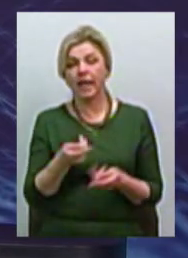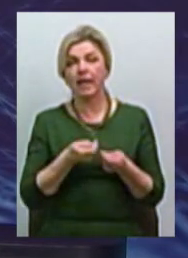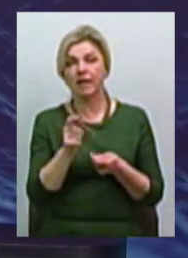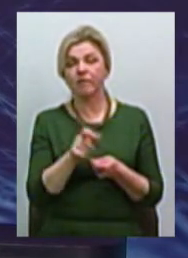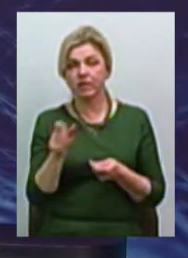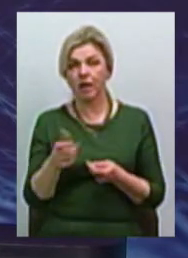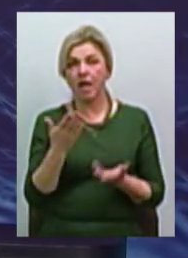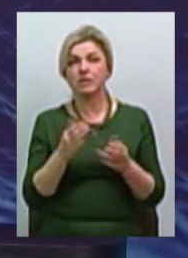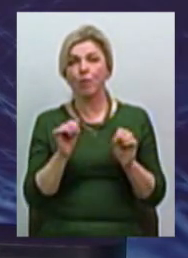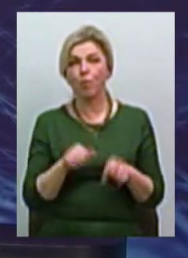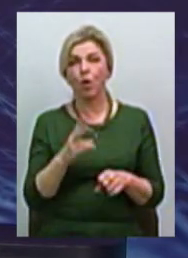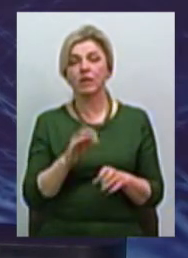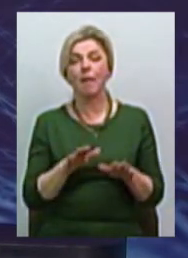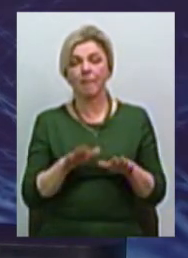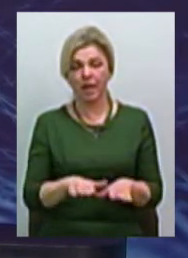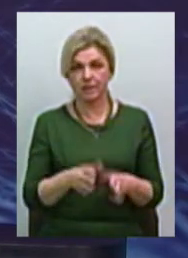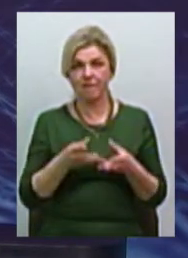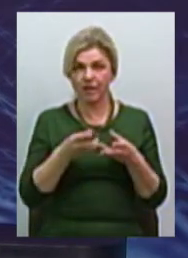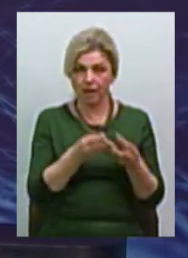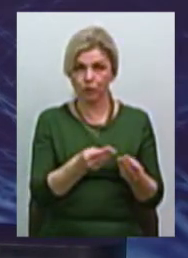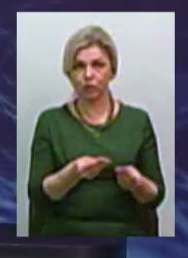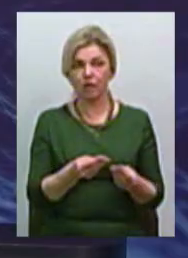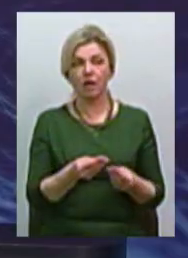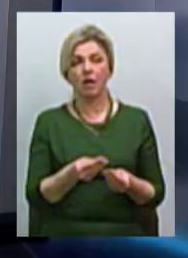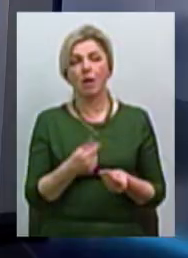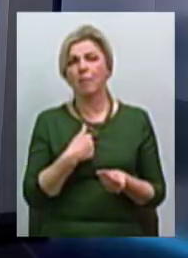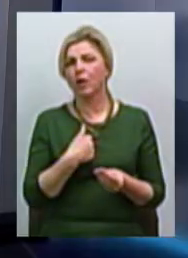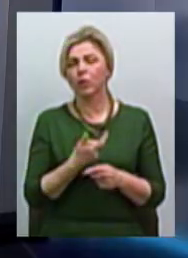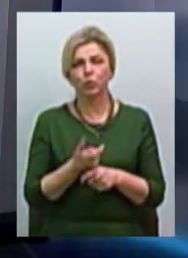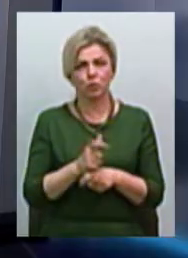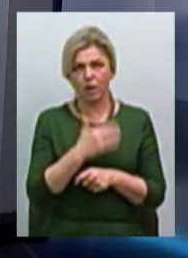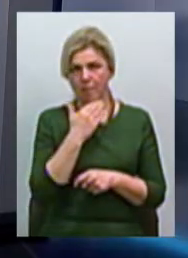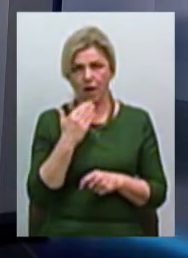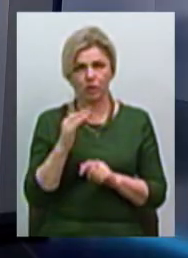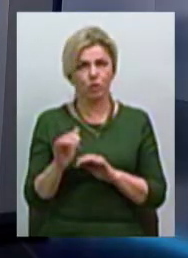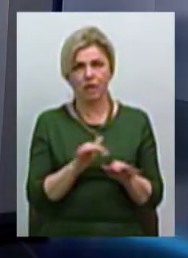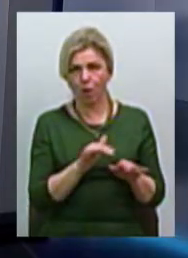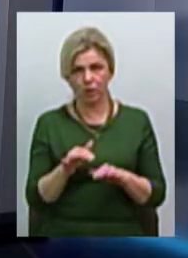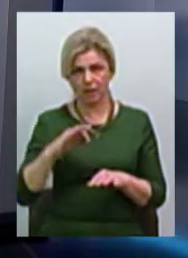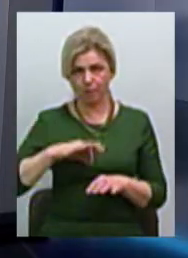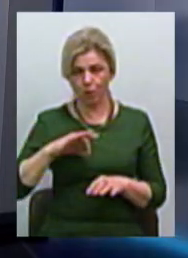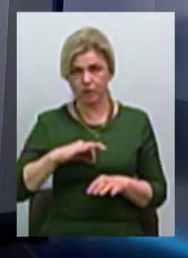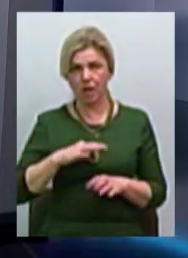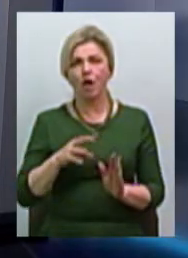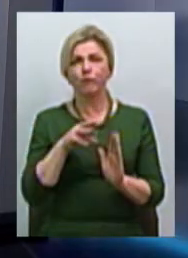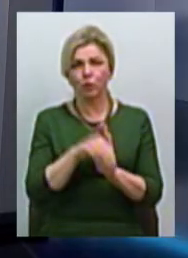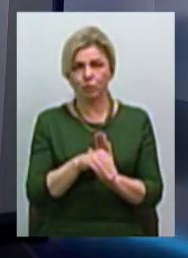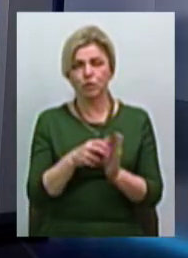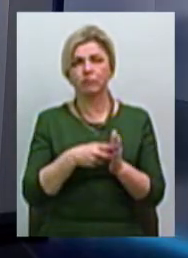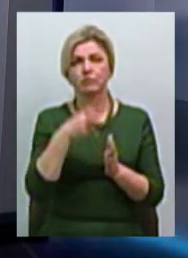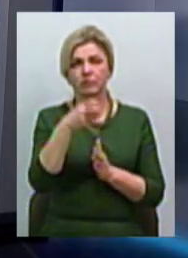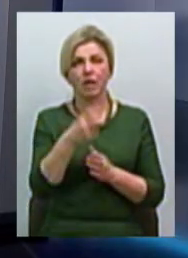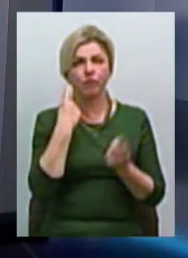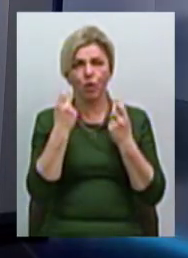можемо на місцевому рівні вплинути, повірте, ми дуже багато заходів вживаємо, тому числі ми надсилаємо інформацію